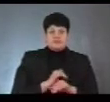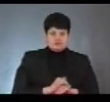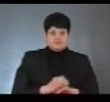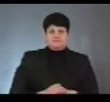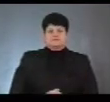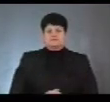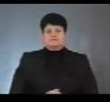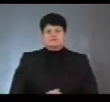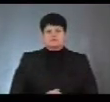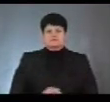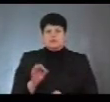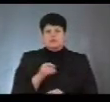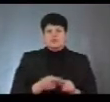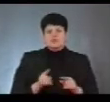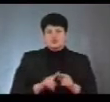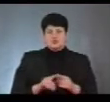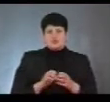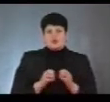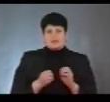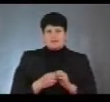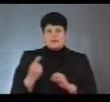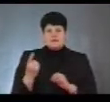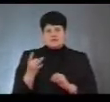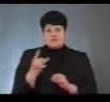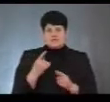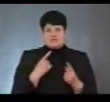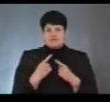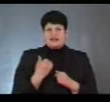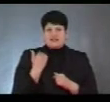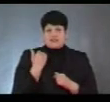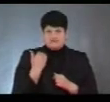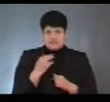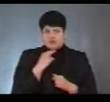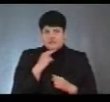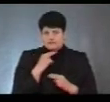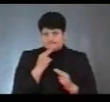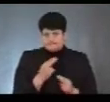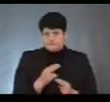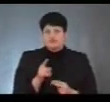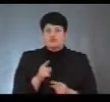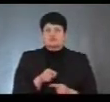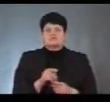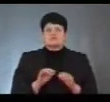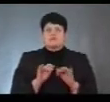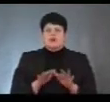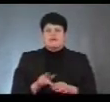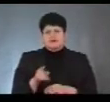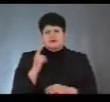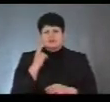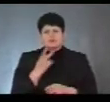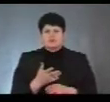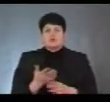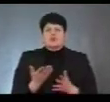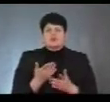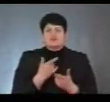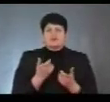власне, про цю проблему вперше заговорили, напевно, ви, і увагу на неї звернули. В чому тут справа, на ваш погляд, і, власне, яку